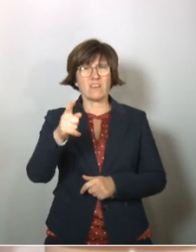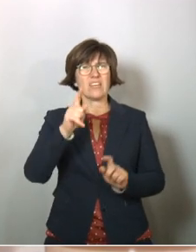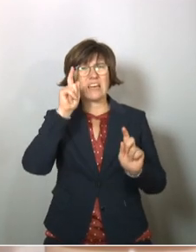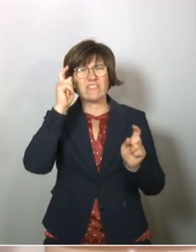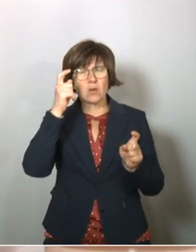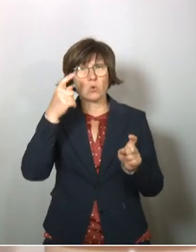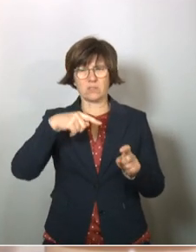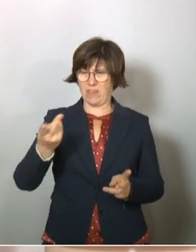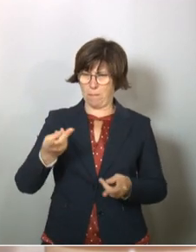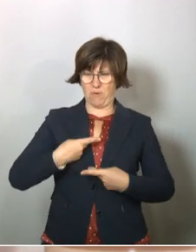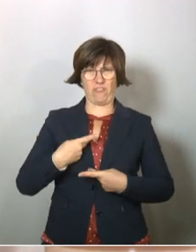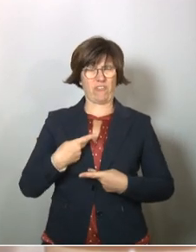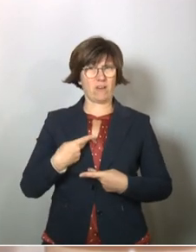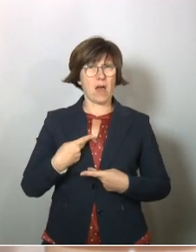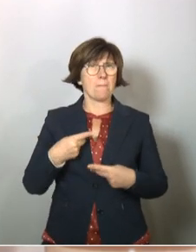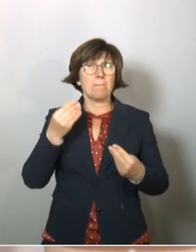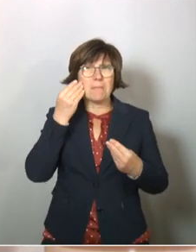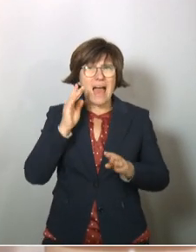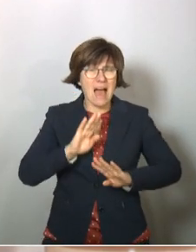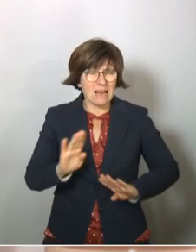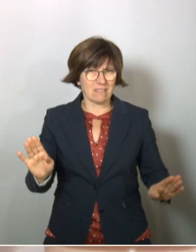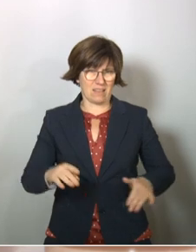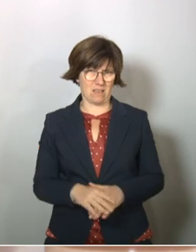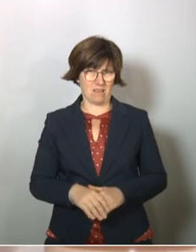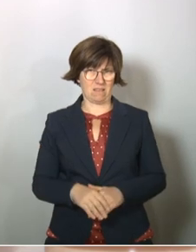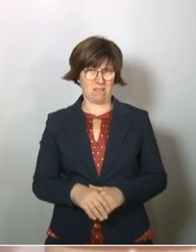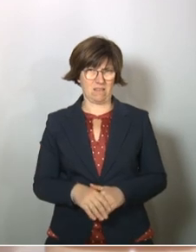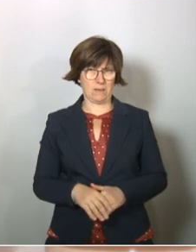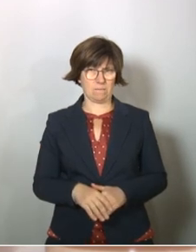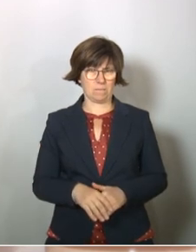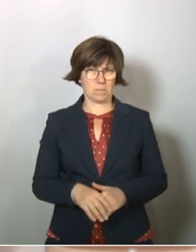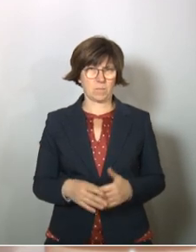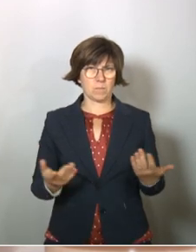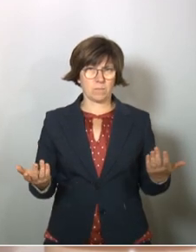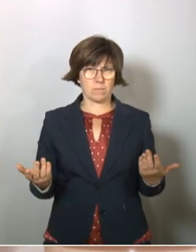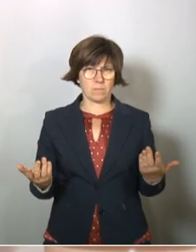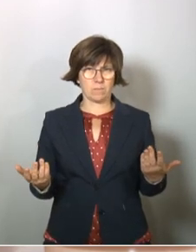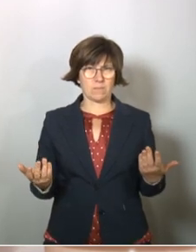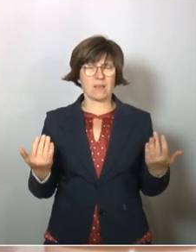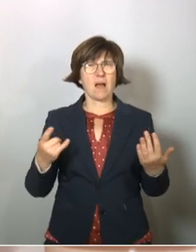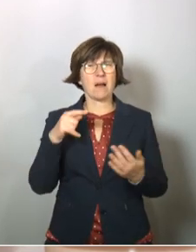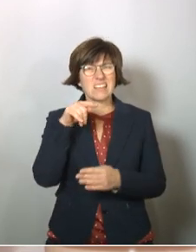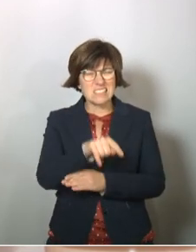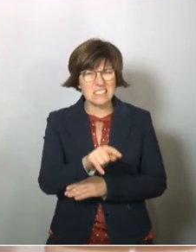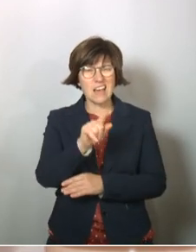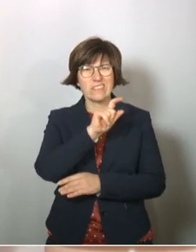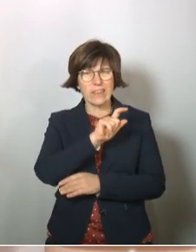Virus in sich tragen und es überhaupt nicht merken. Nun, anstatt dieses einfach